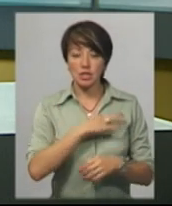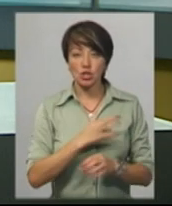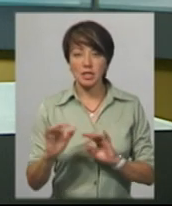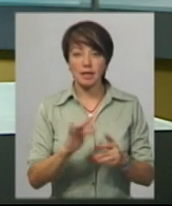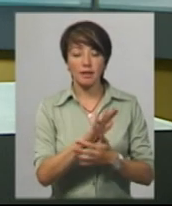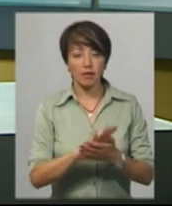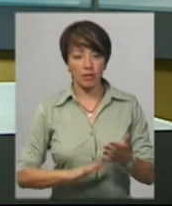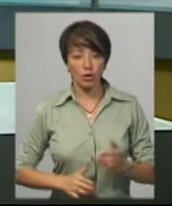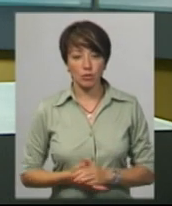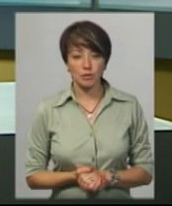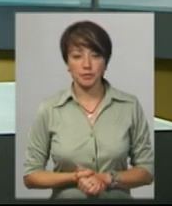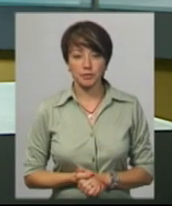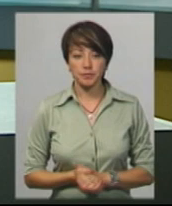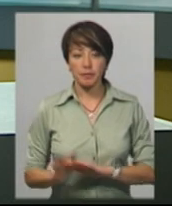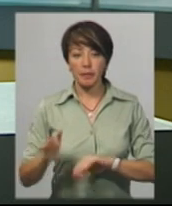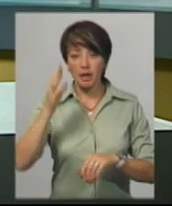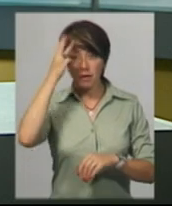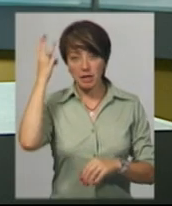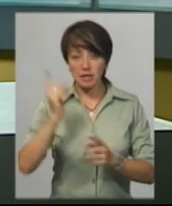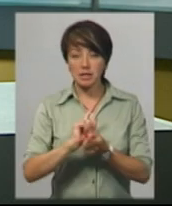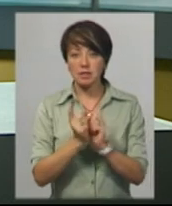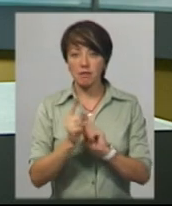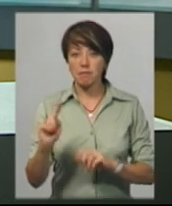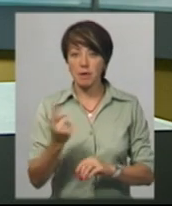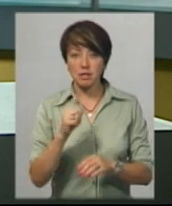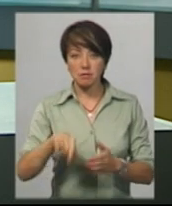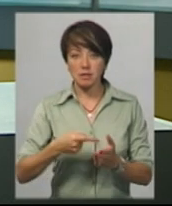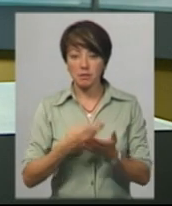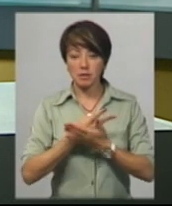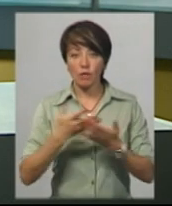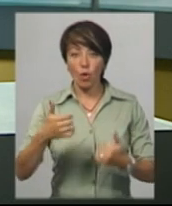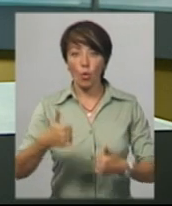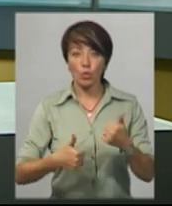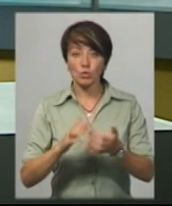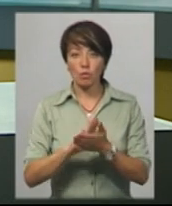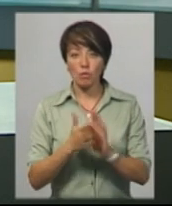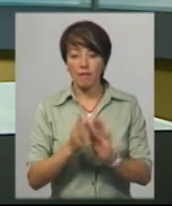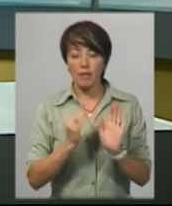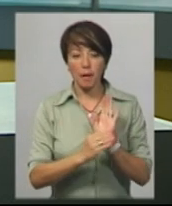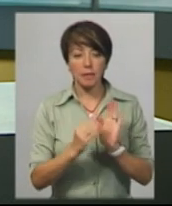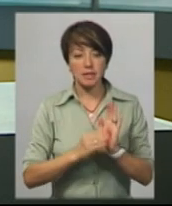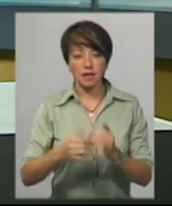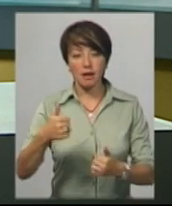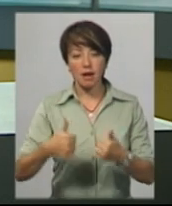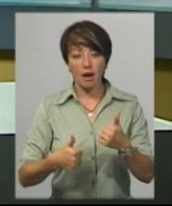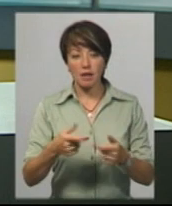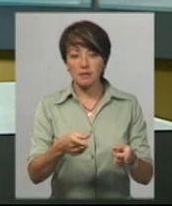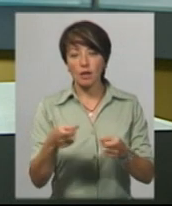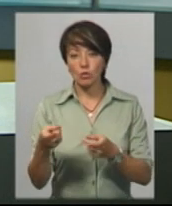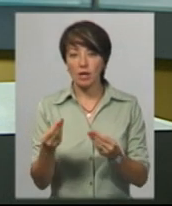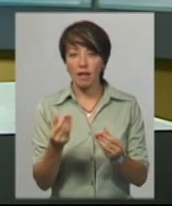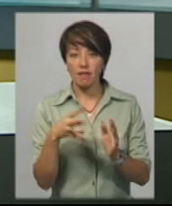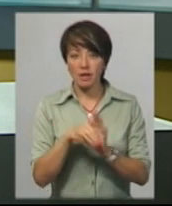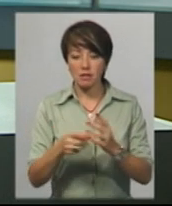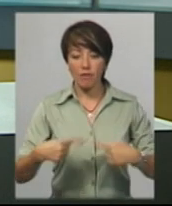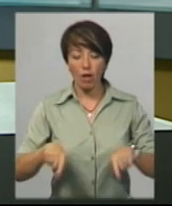тривають. Хмельницький став першим містом, де презентували конкурсні умови щодо написання грантів для залучення інвесторів